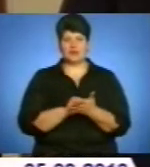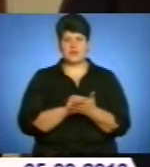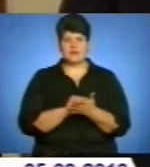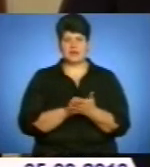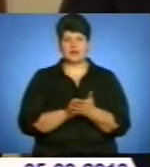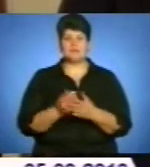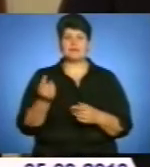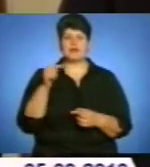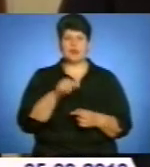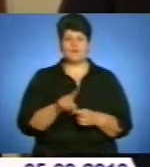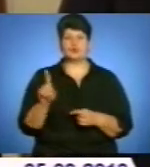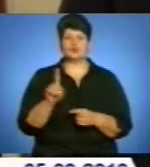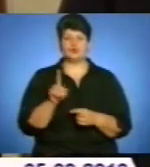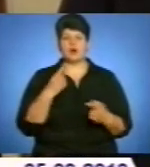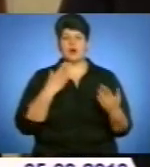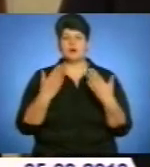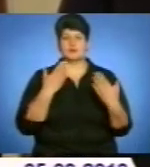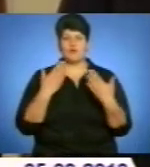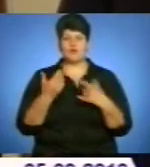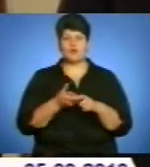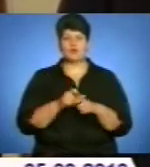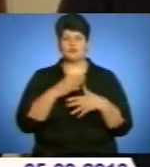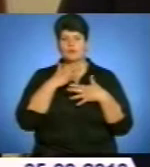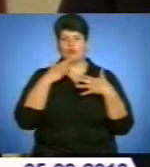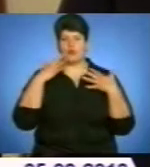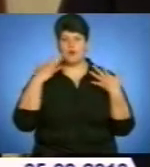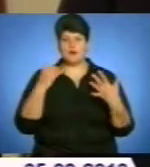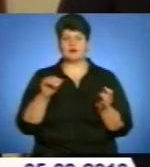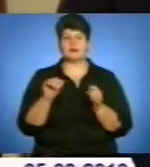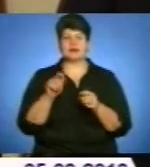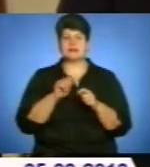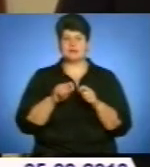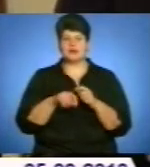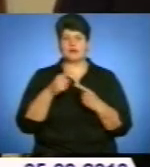тому що розговорів дуже багато, експерти кажуть,